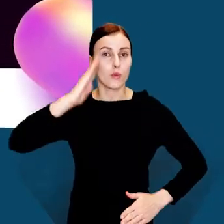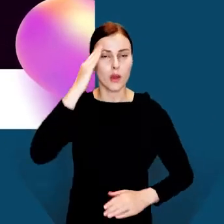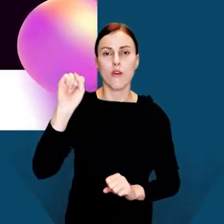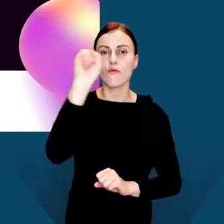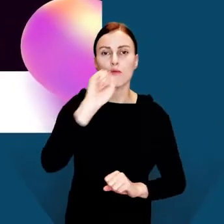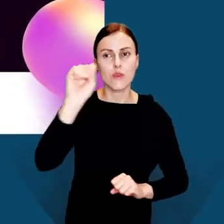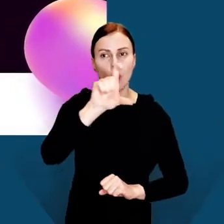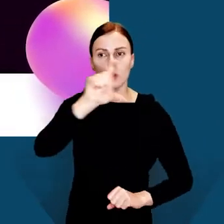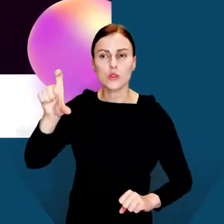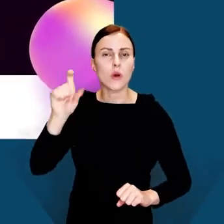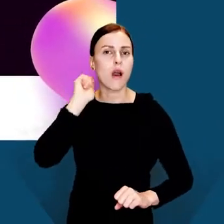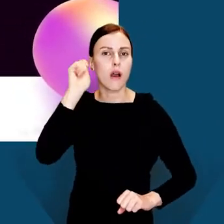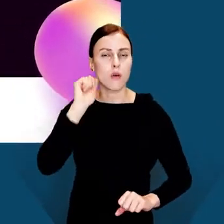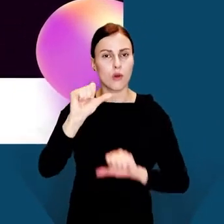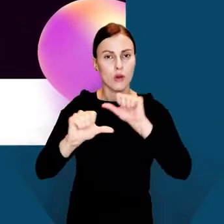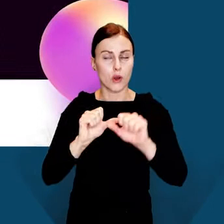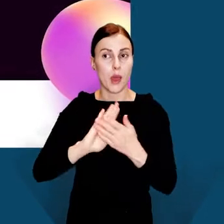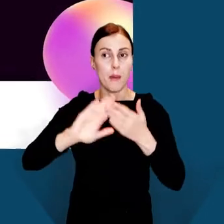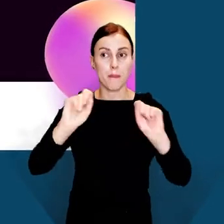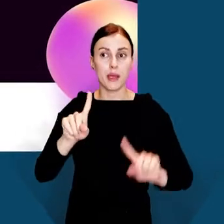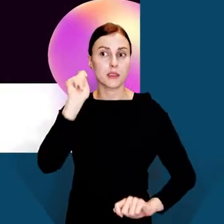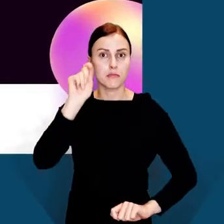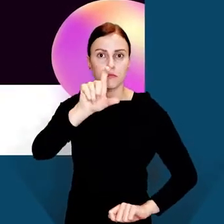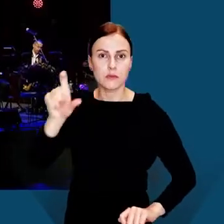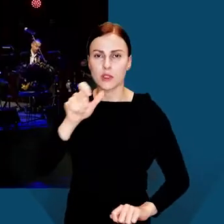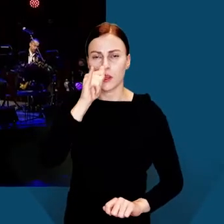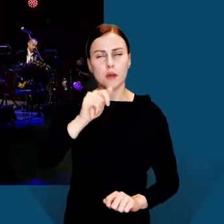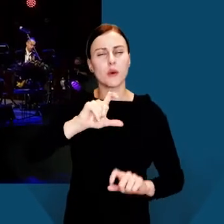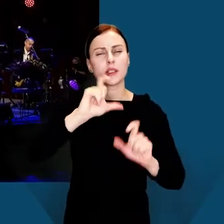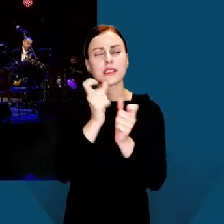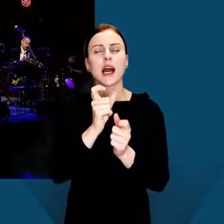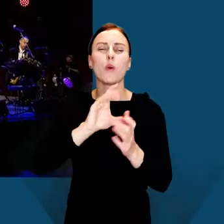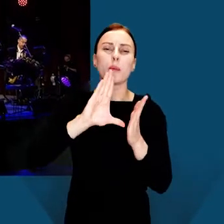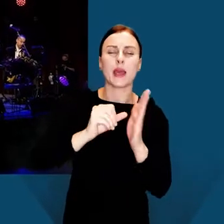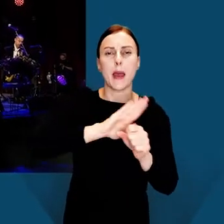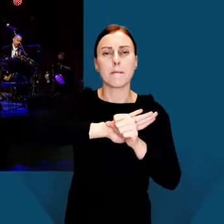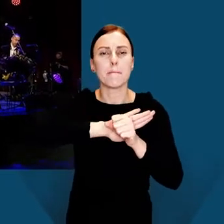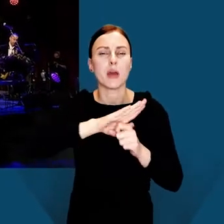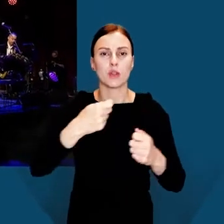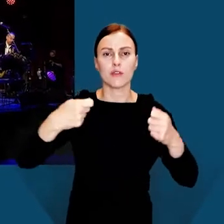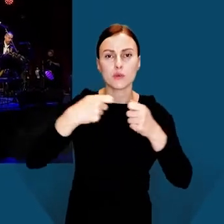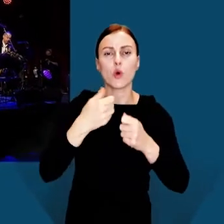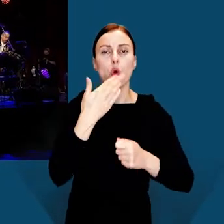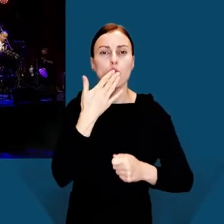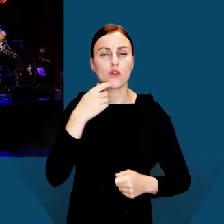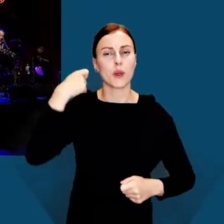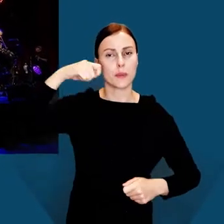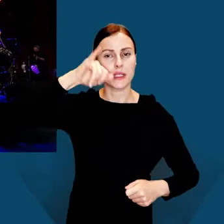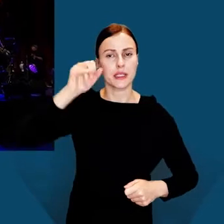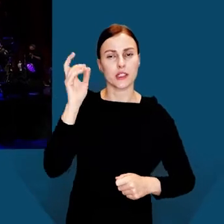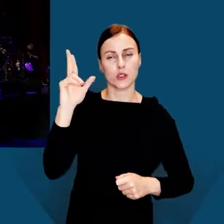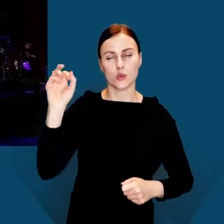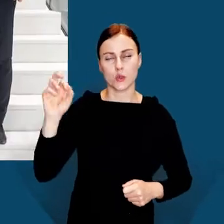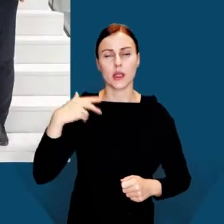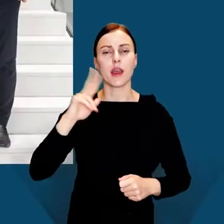Wrocławianki Roku. Bez nich miasto nie byłoby pełną wspólnotą, mówił podczas uroczystej gali wręczenia nagród prezydent miasta